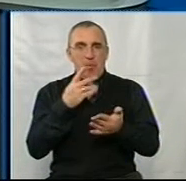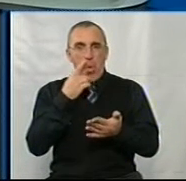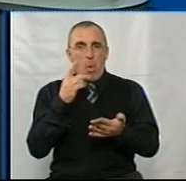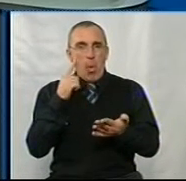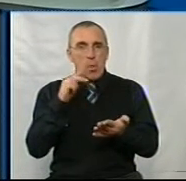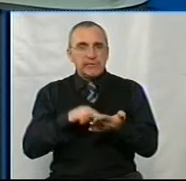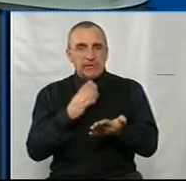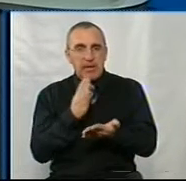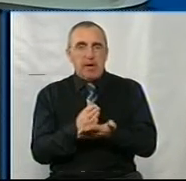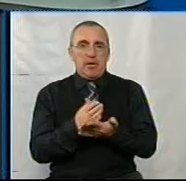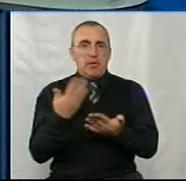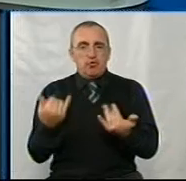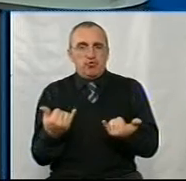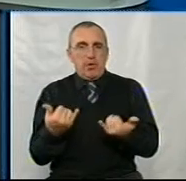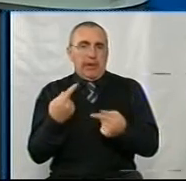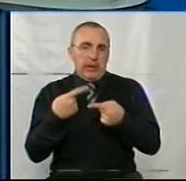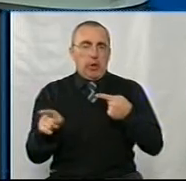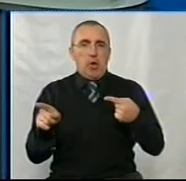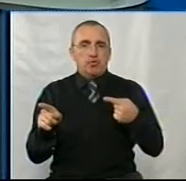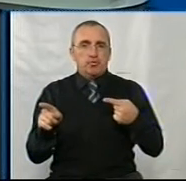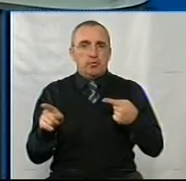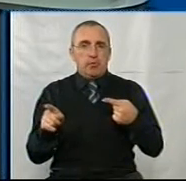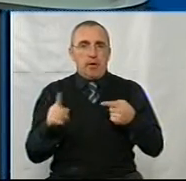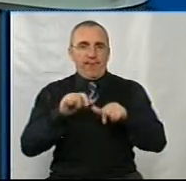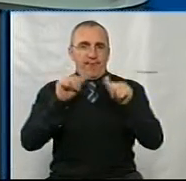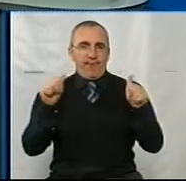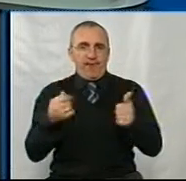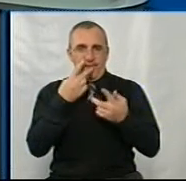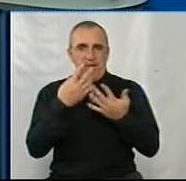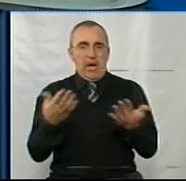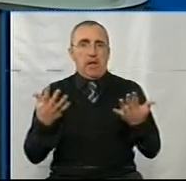сьогодні це дещо інакше виглядає?